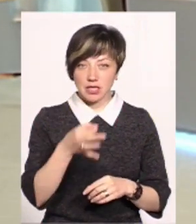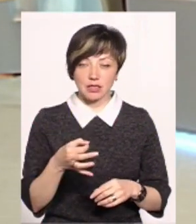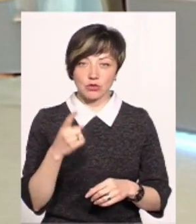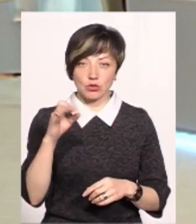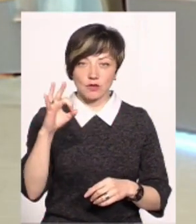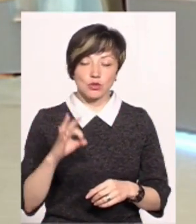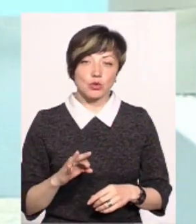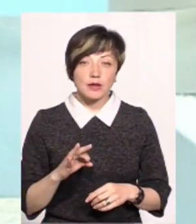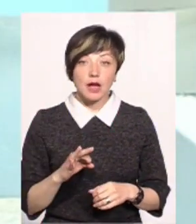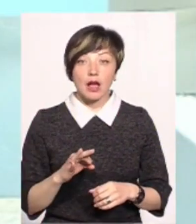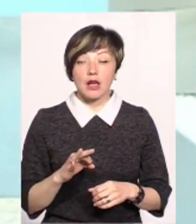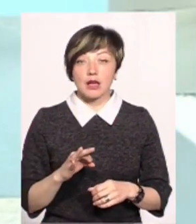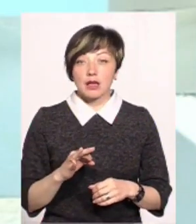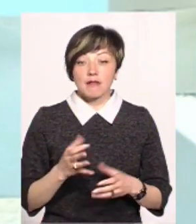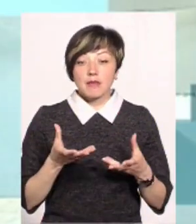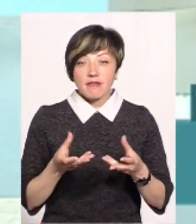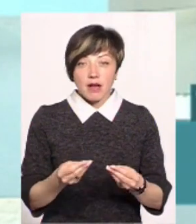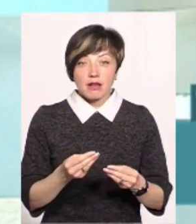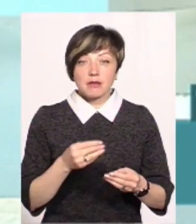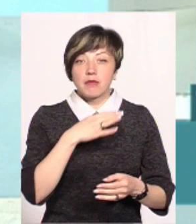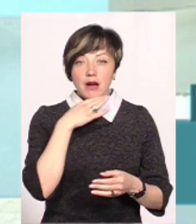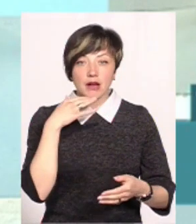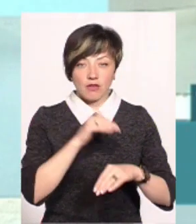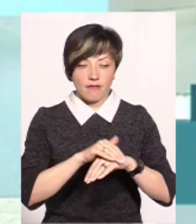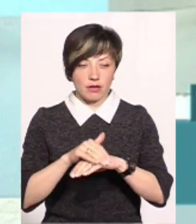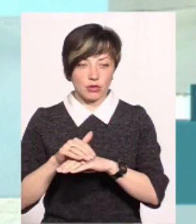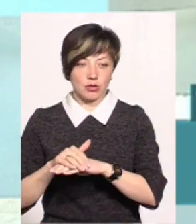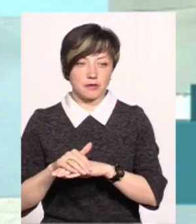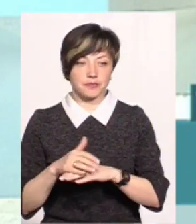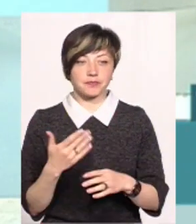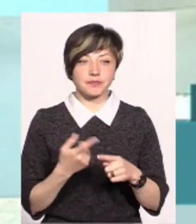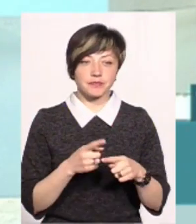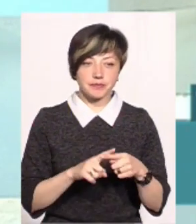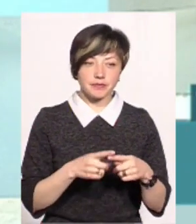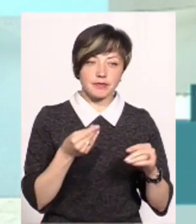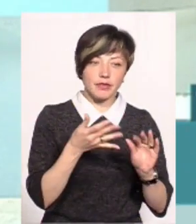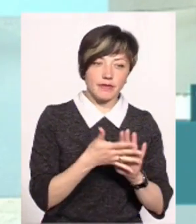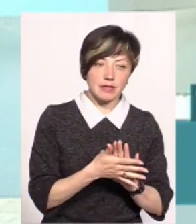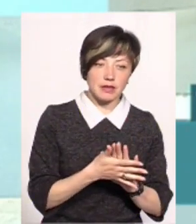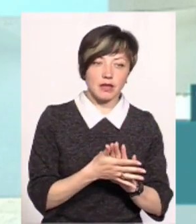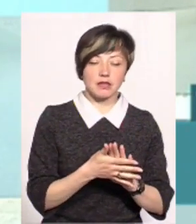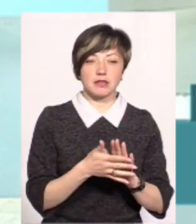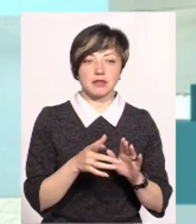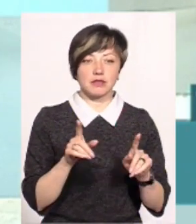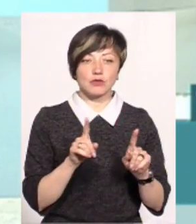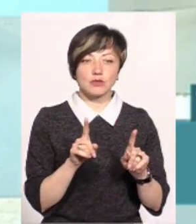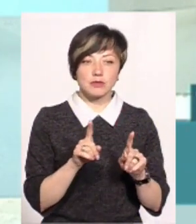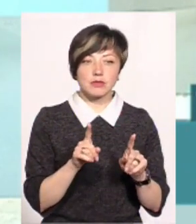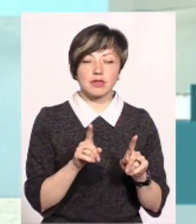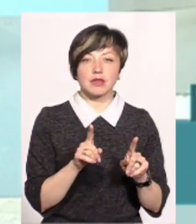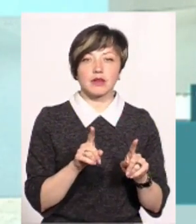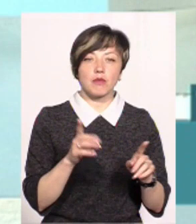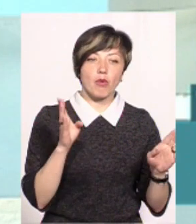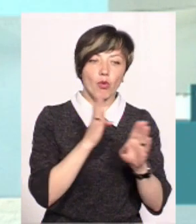таке зробити прогнозування, бо на нього впливає насправді багато факторів. Тобто, це і витрати, з чого формується собівартість